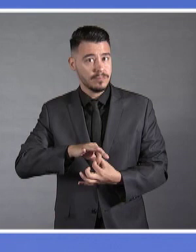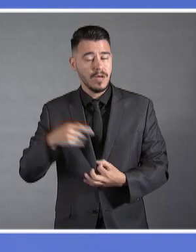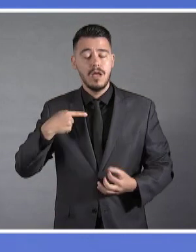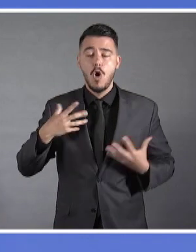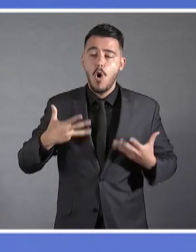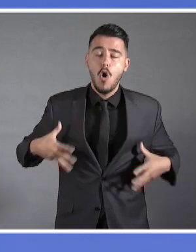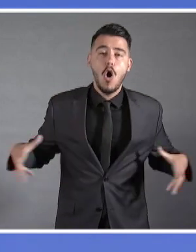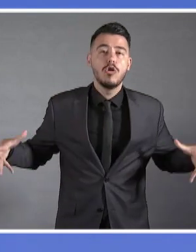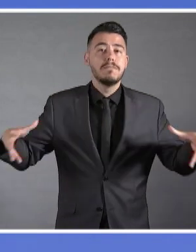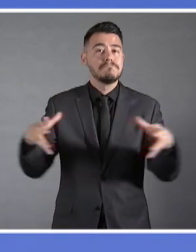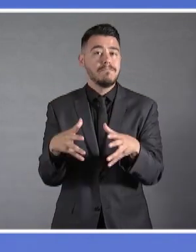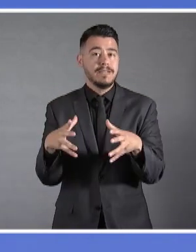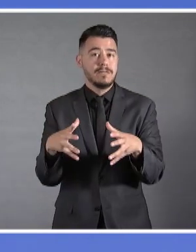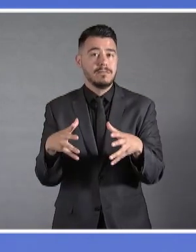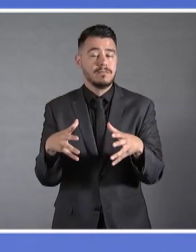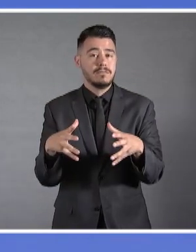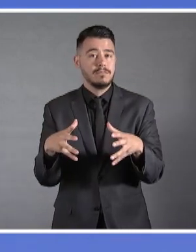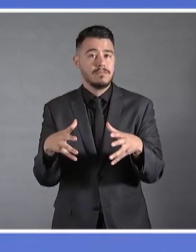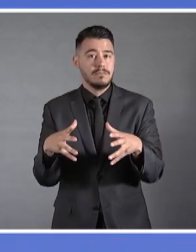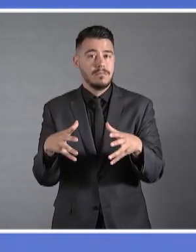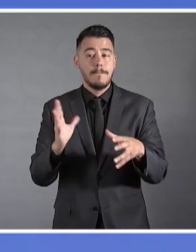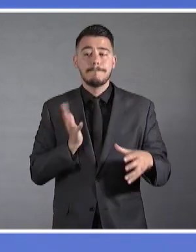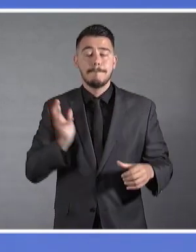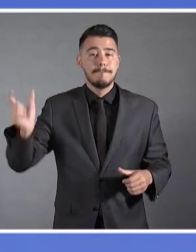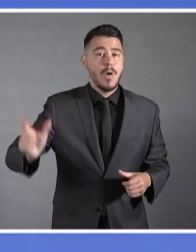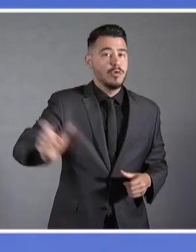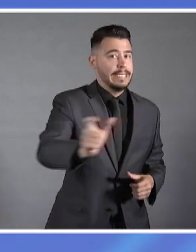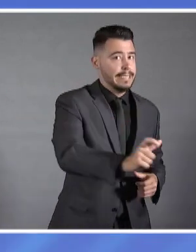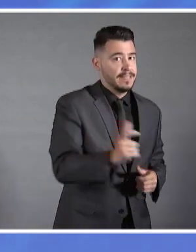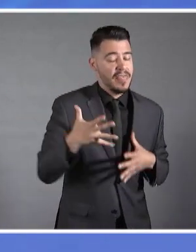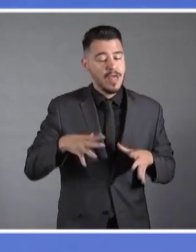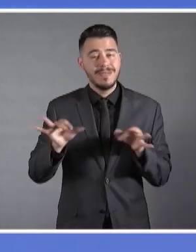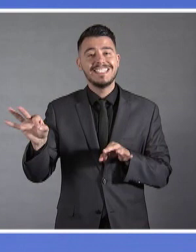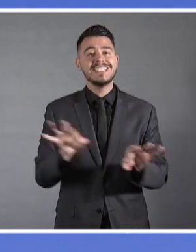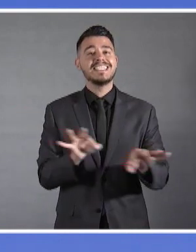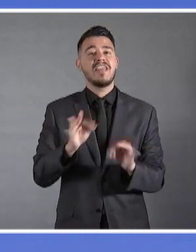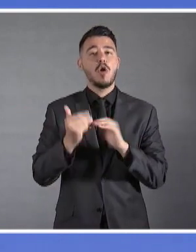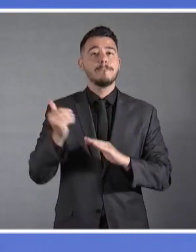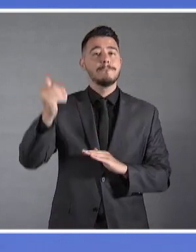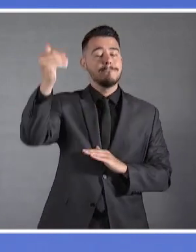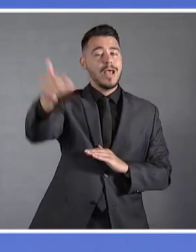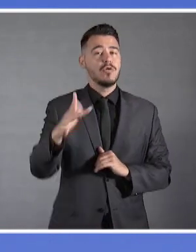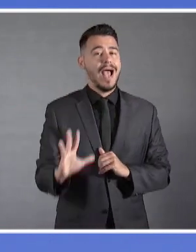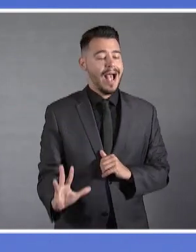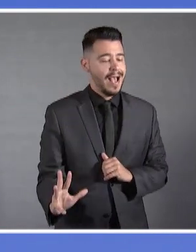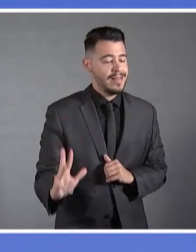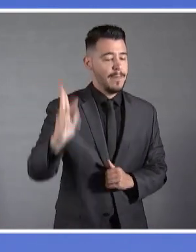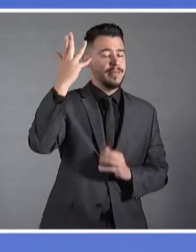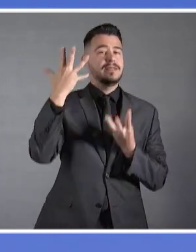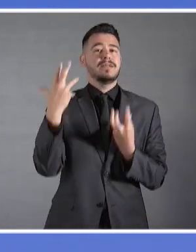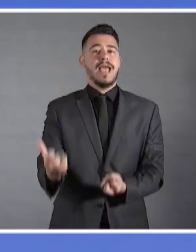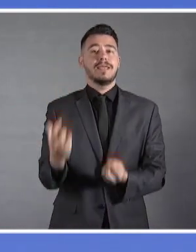Έλληνες μαζί με κάθε συμπολίτη μας ξεχωριστά ένα μέλλον ευημερίες, ανάπτυξης και πρόοδου. Με μια